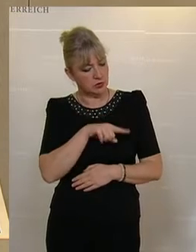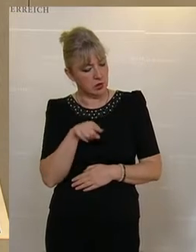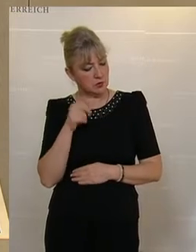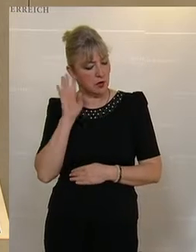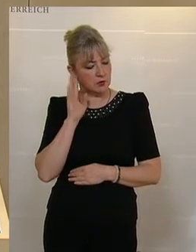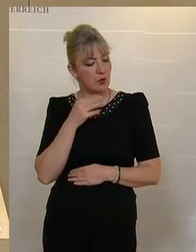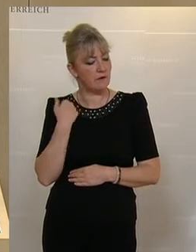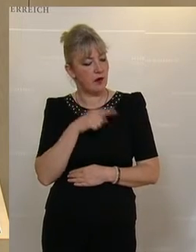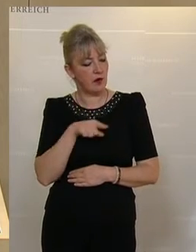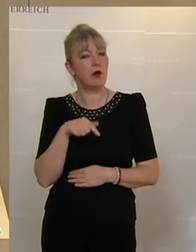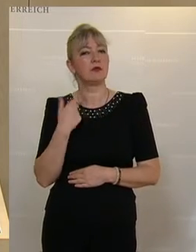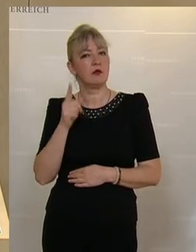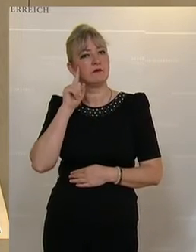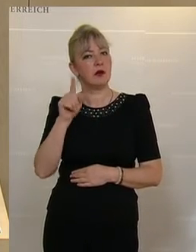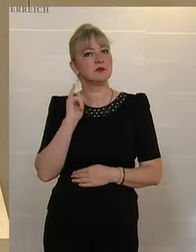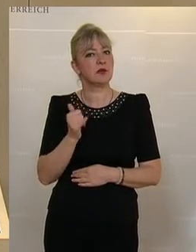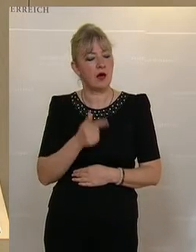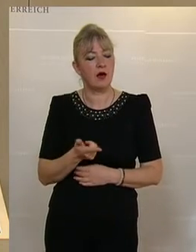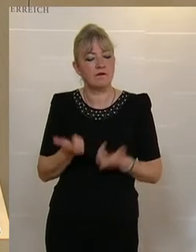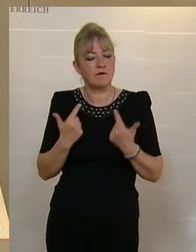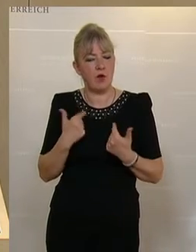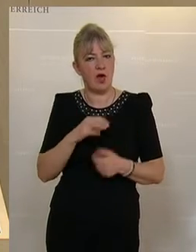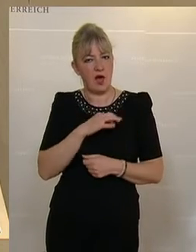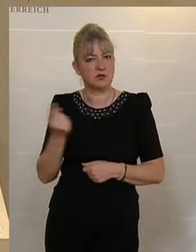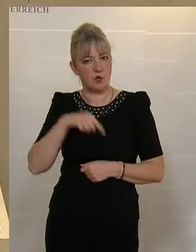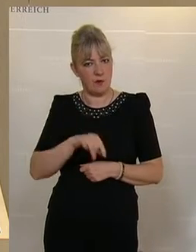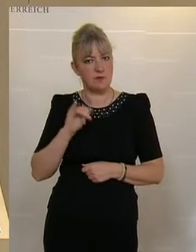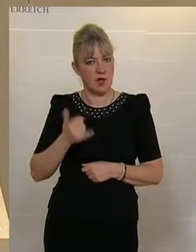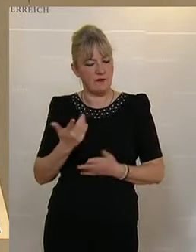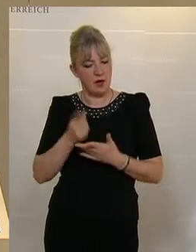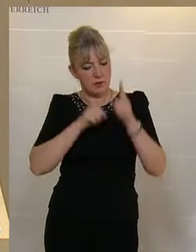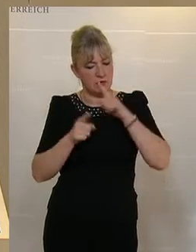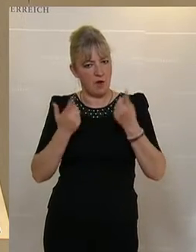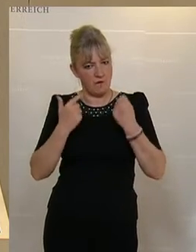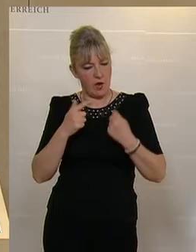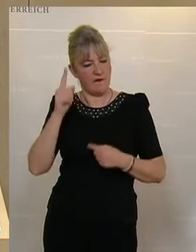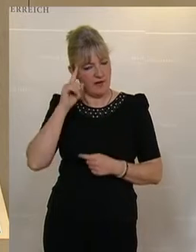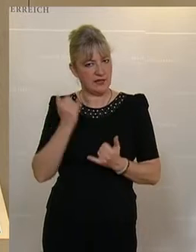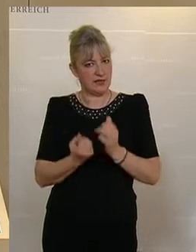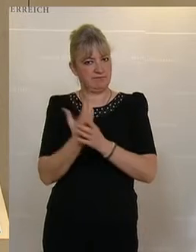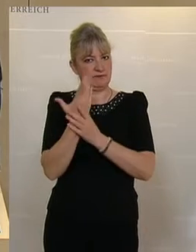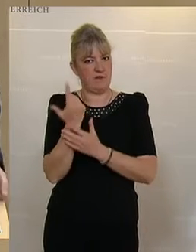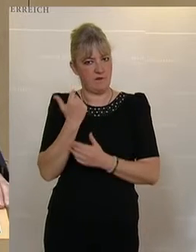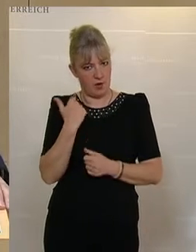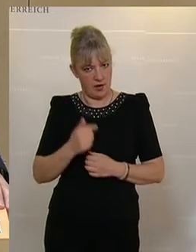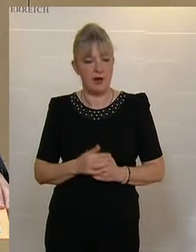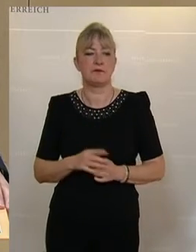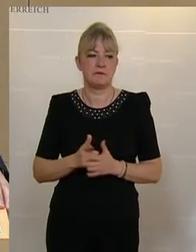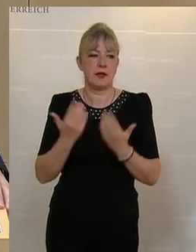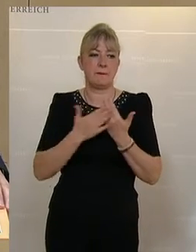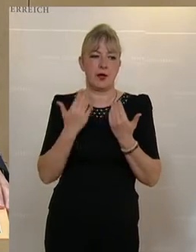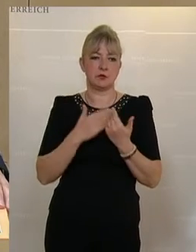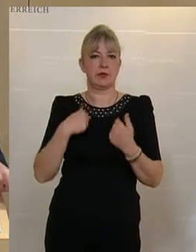angehört hat, dann weiß man, wodurch diese Ängste und durch dieses Misstrauen entstanden ist. Nur ein paar Beispiele.